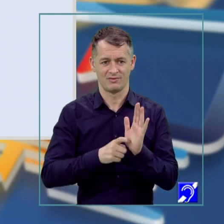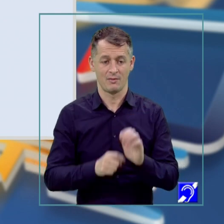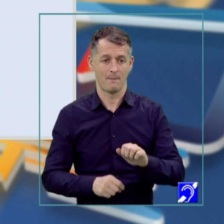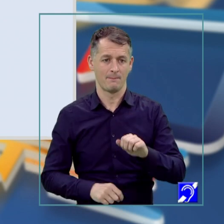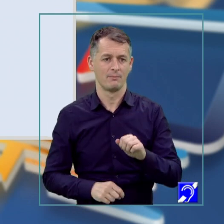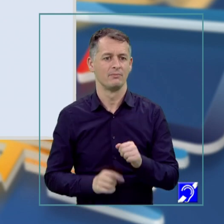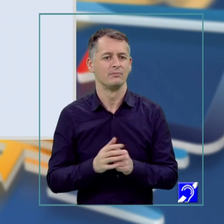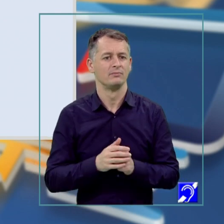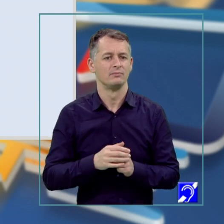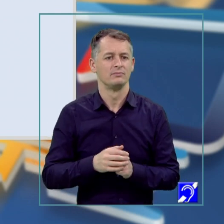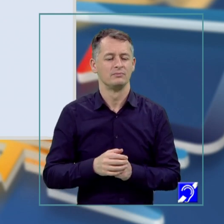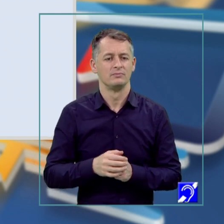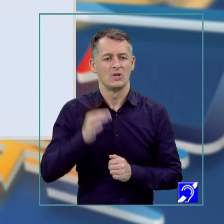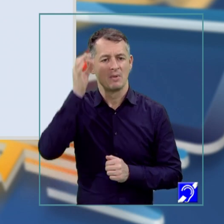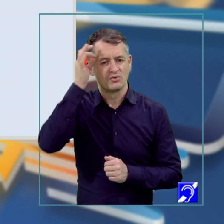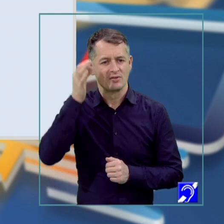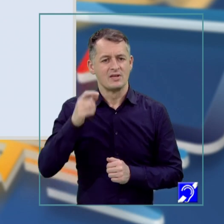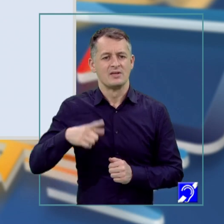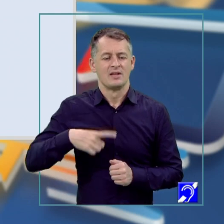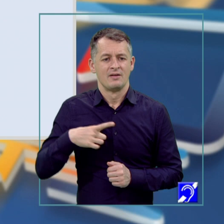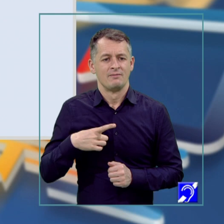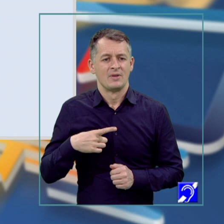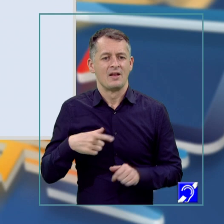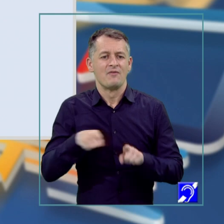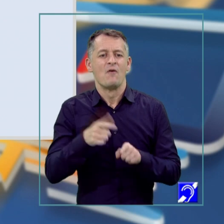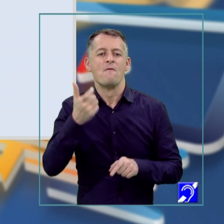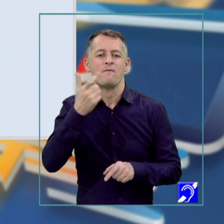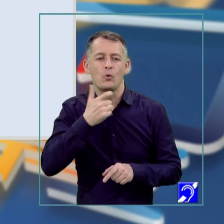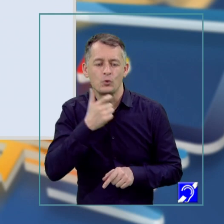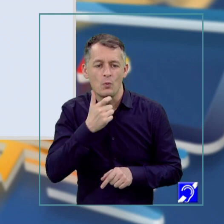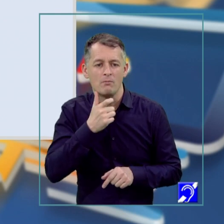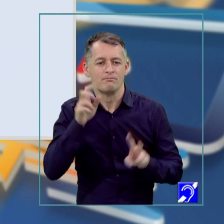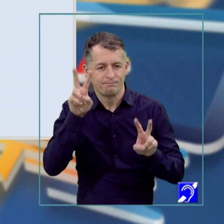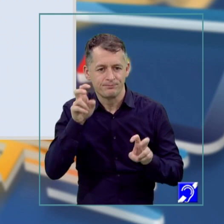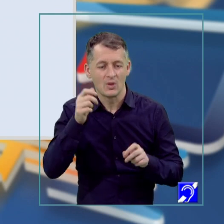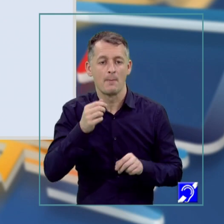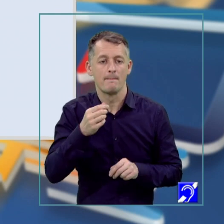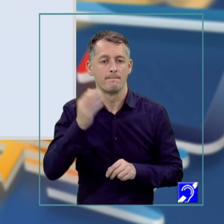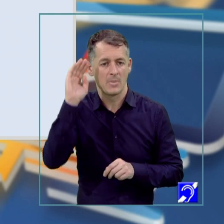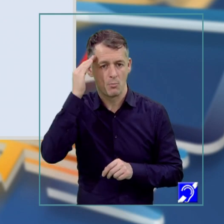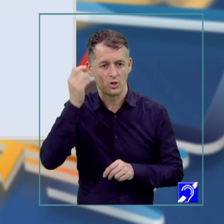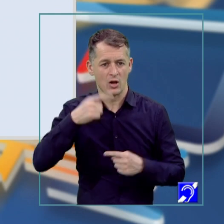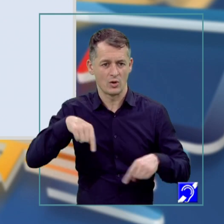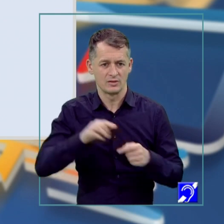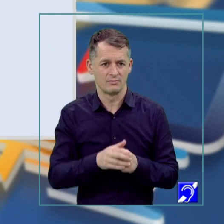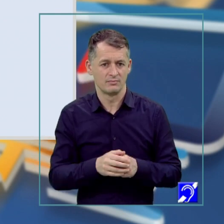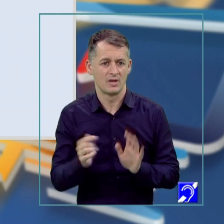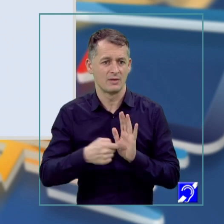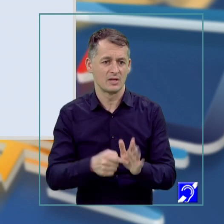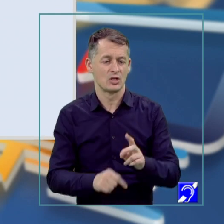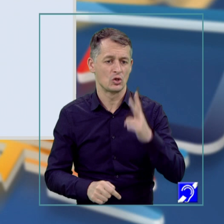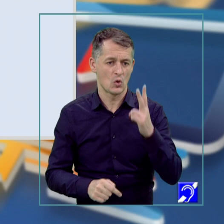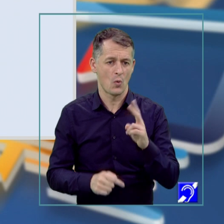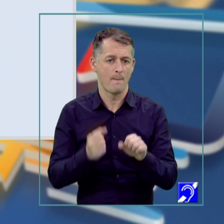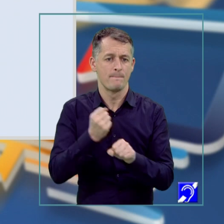Imaginația nu este decât fructul memoriei noastre. Primul lucru la care trebuie să răspundem, adică unul, menționați două procese psihice la care